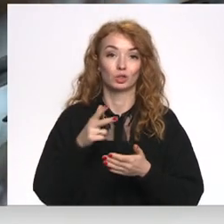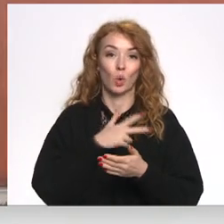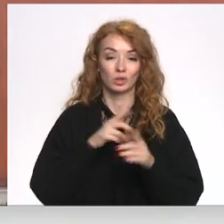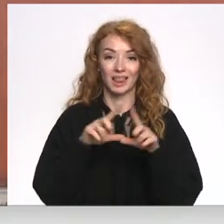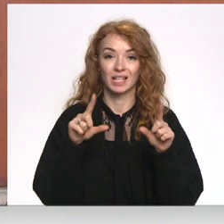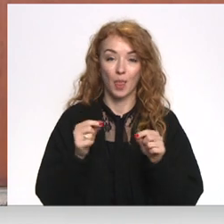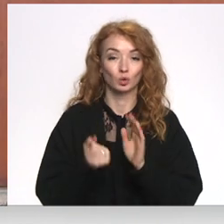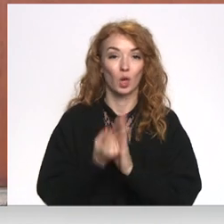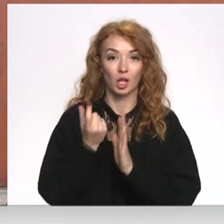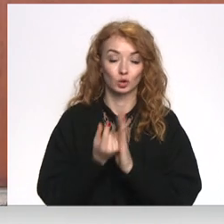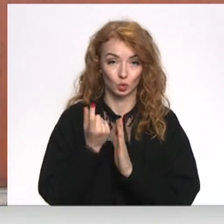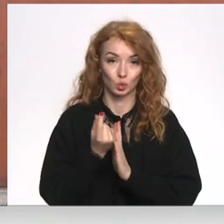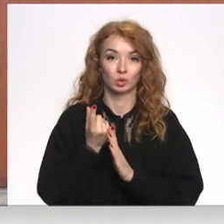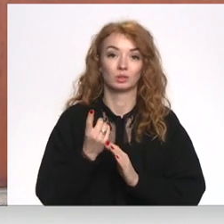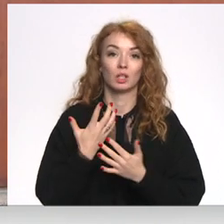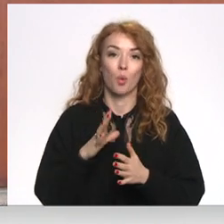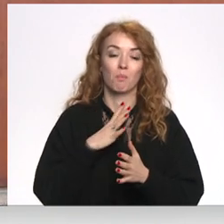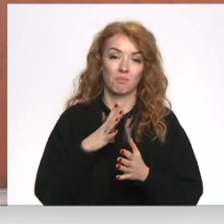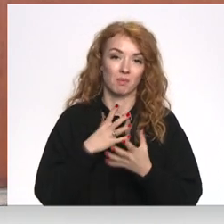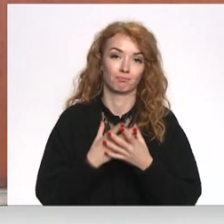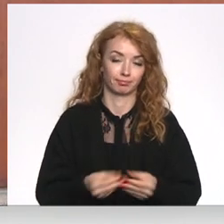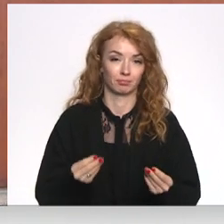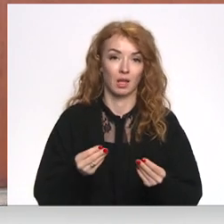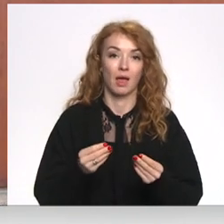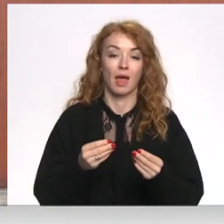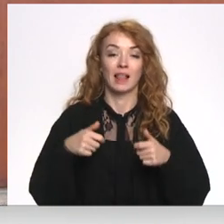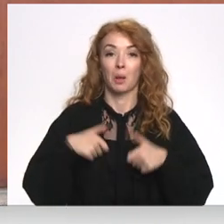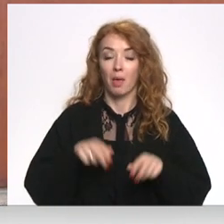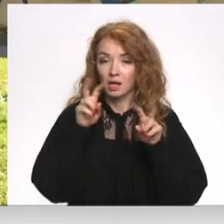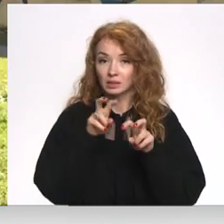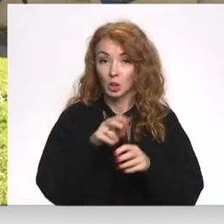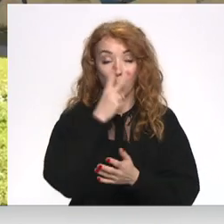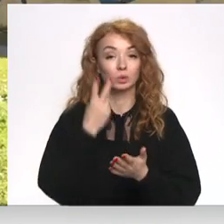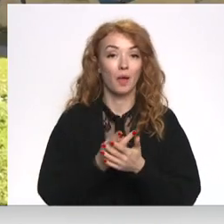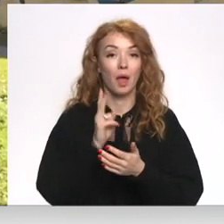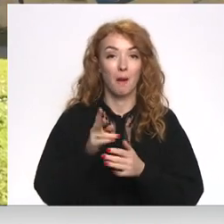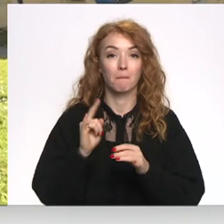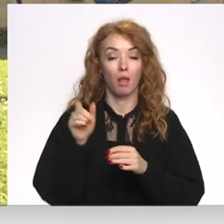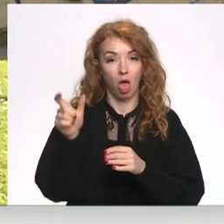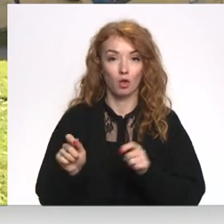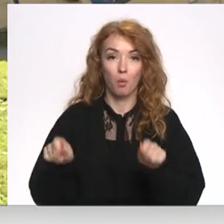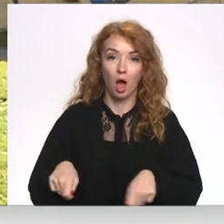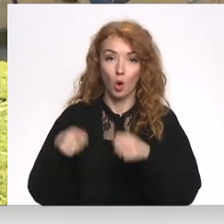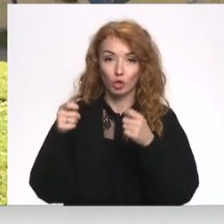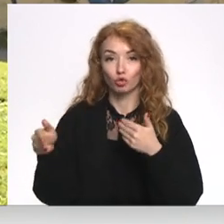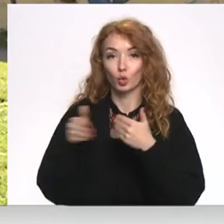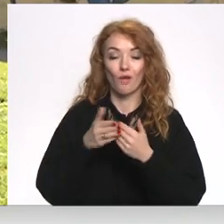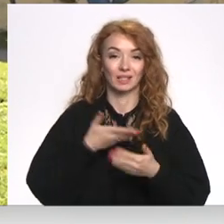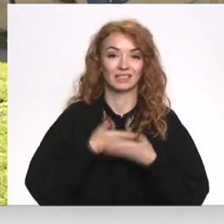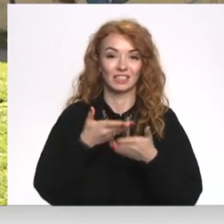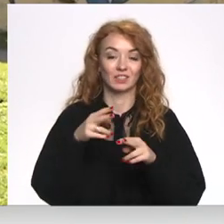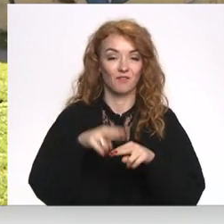dienas tur esuris viņu gadījumā bija izsmelts. Inspekcijā tur pretīs lietas domāt, ka bērnu pāraudzināšana tuvāk dzīves vietai